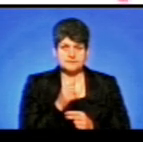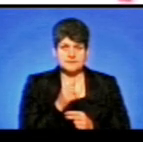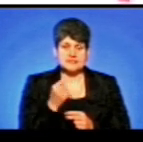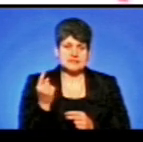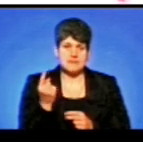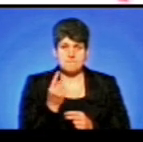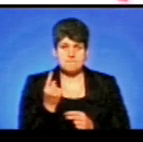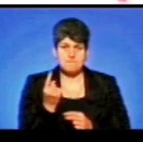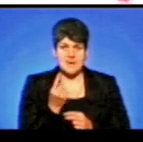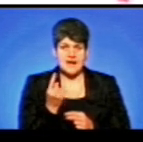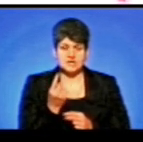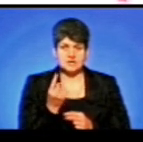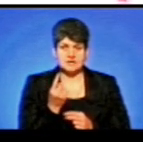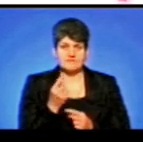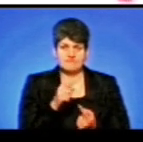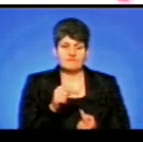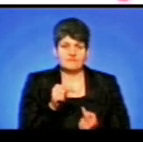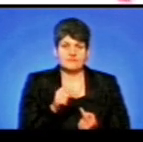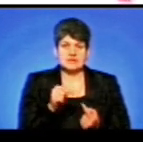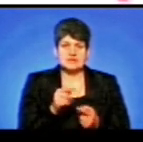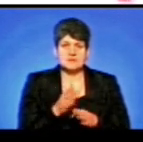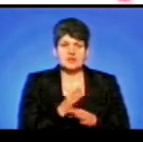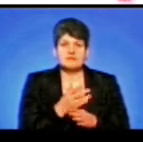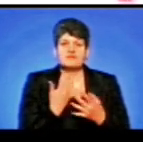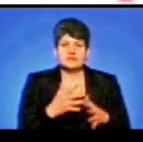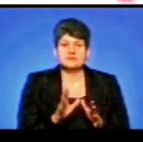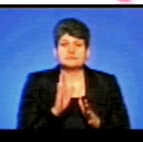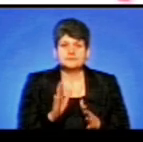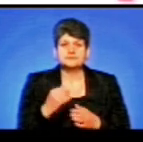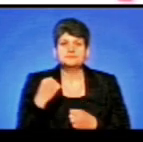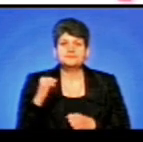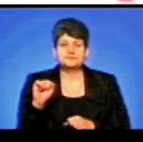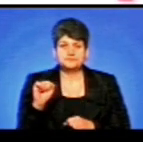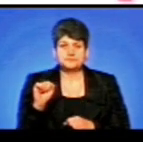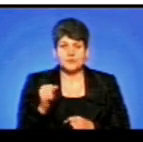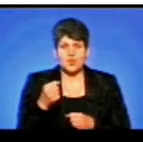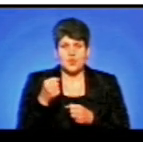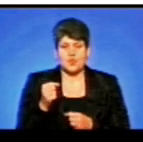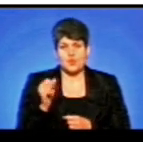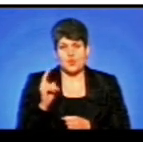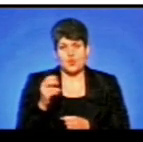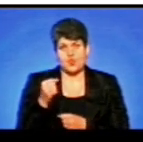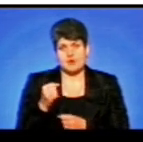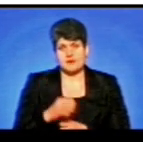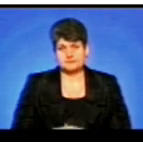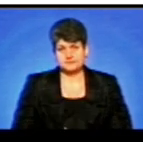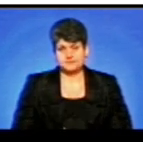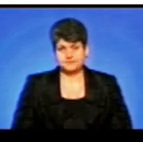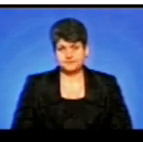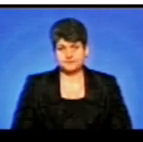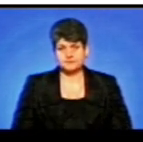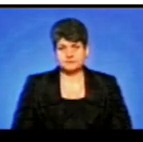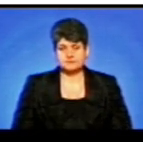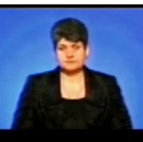перше, між ними визнається переможець кубка. Марта Журавель, Андрій